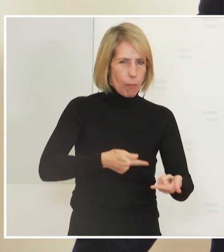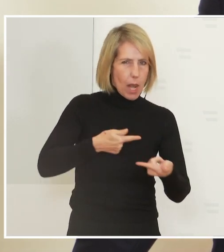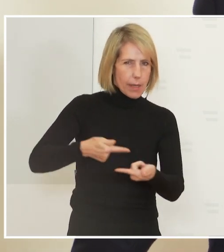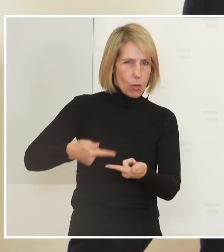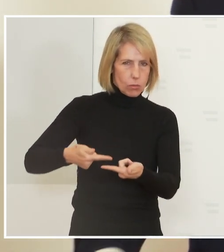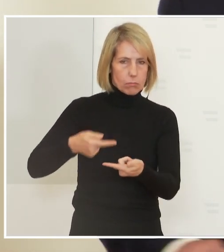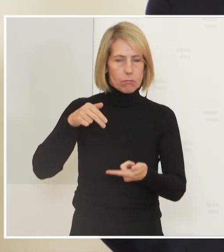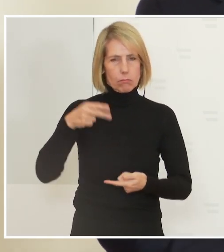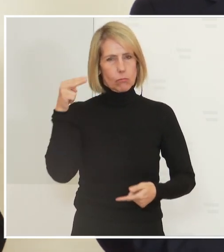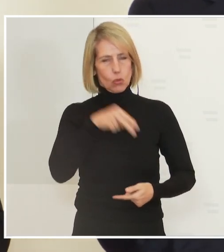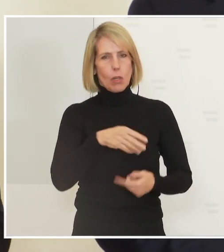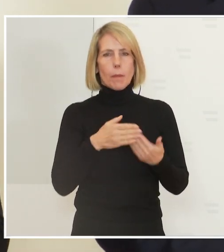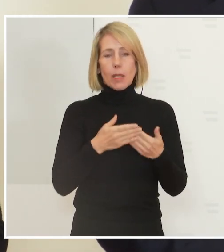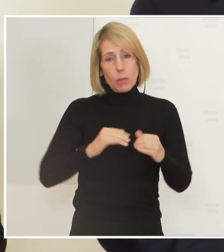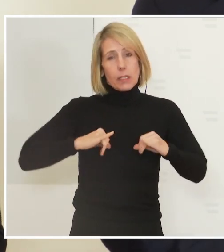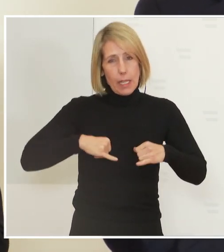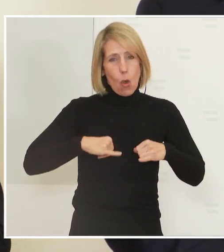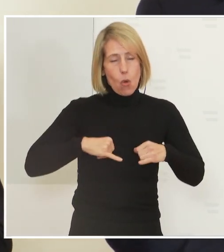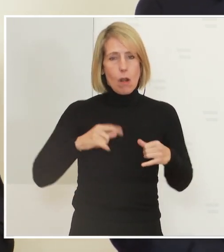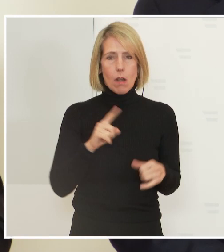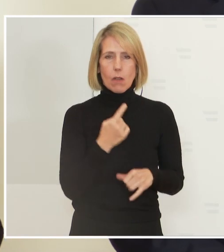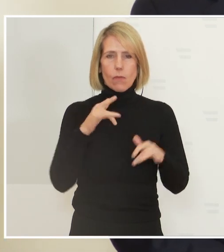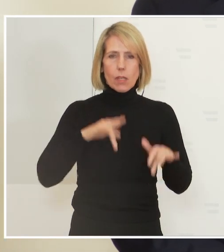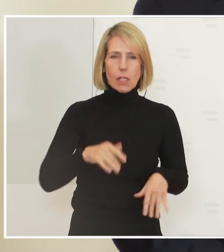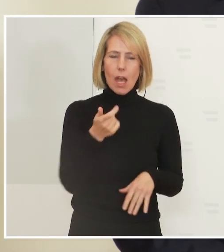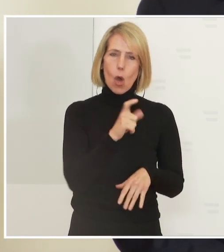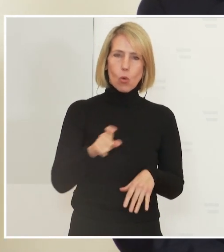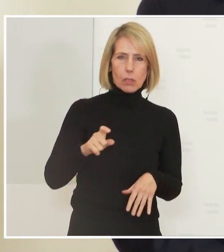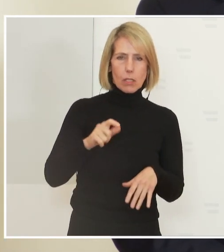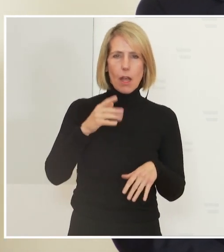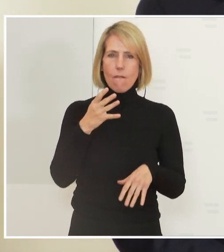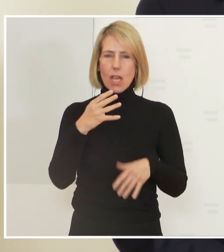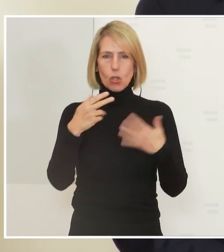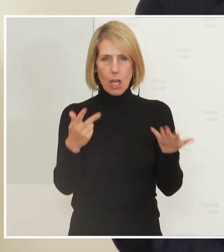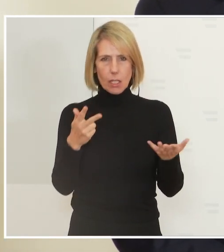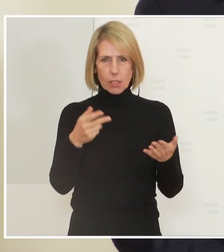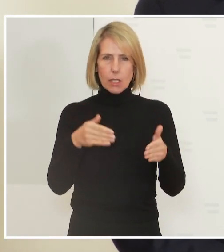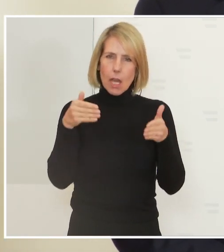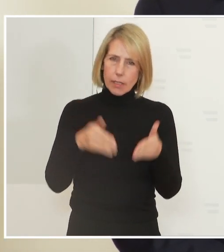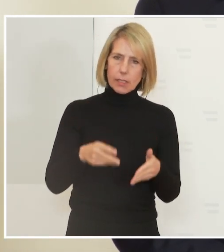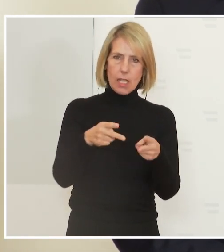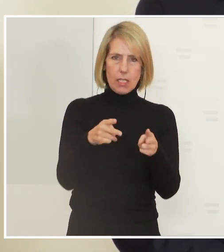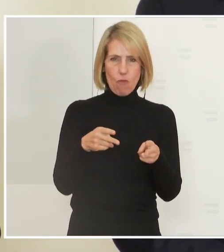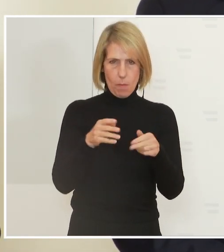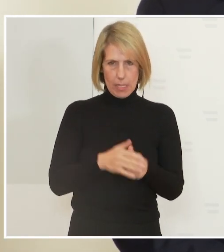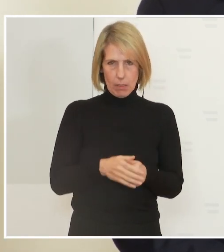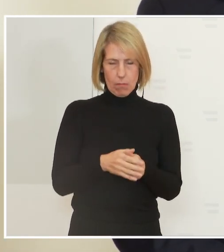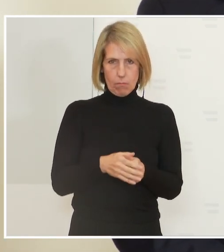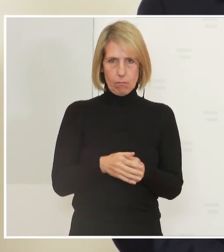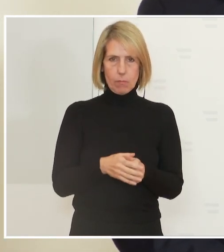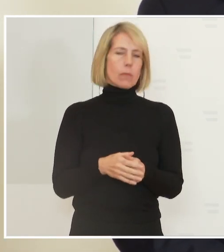Und wenn ich Tirol hernehme, wir haben insgesamt 184 Intensivbetten. Davon sind